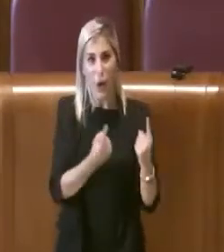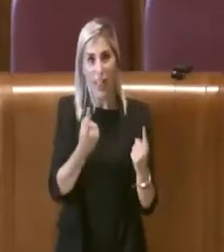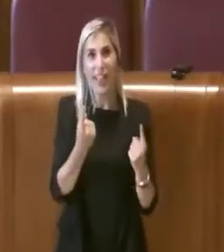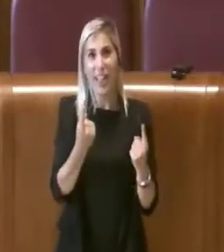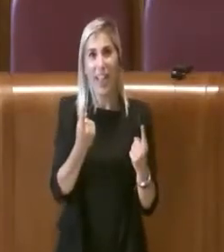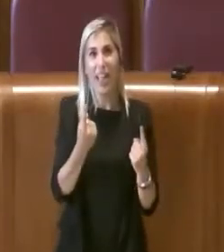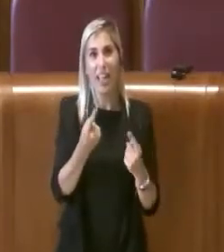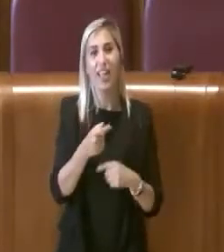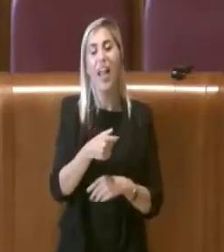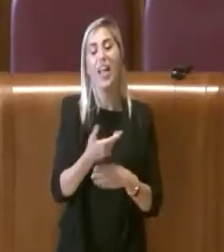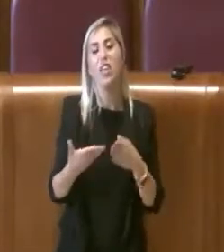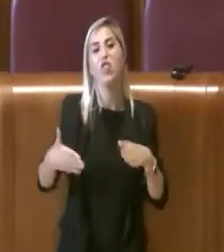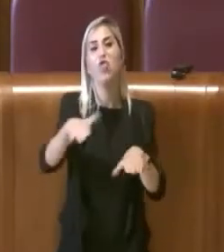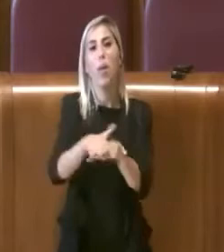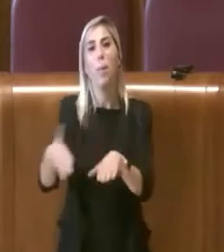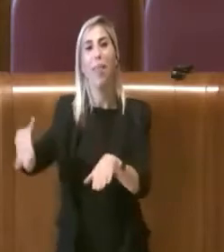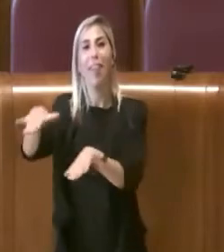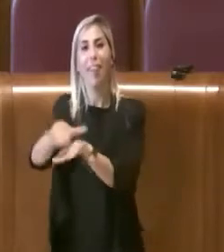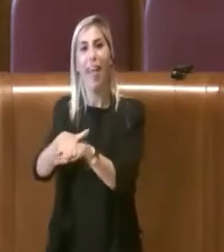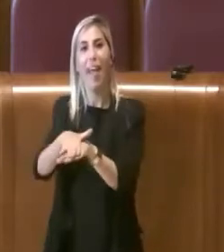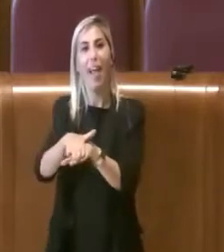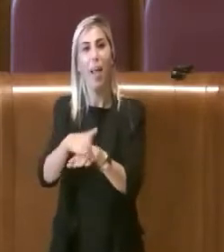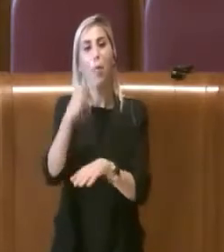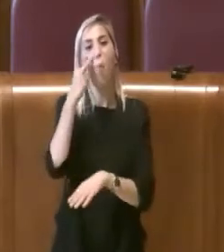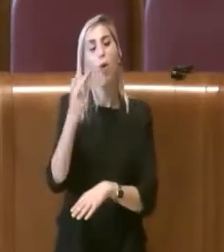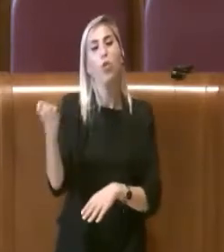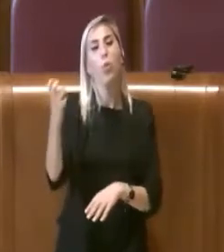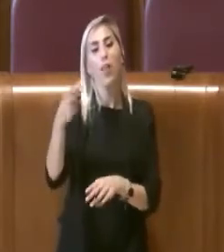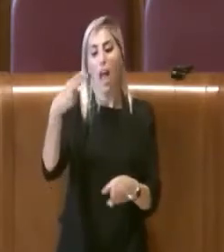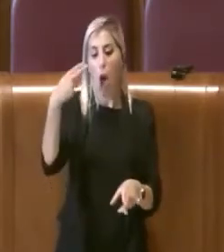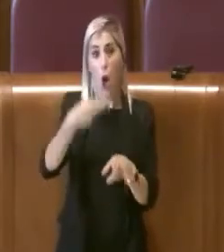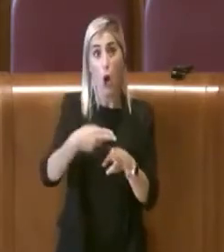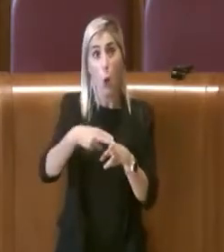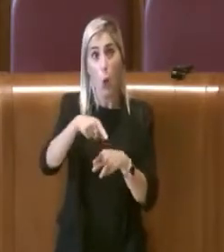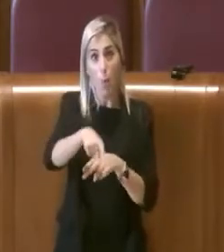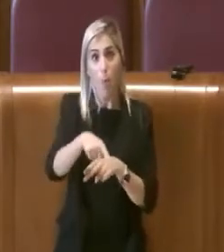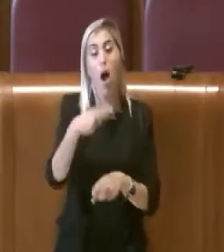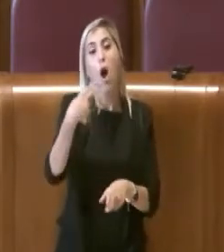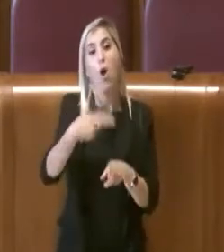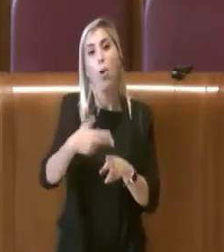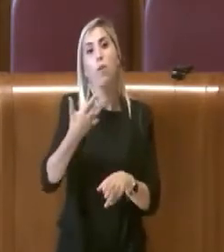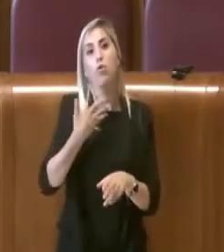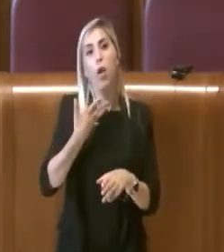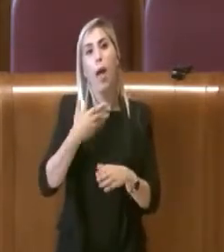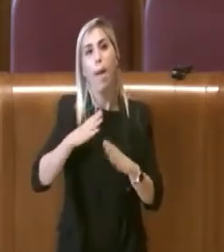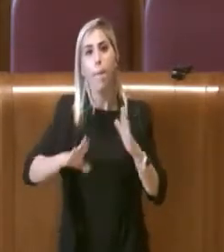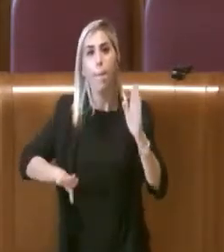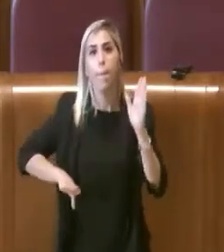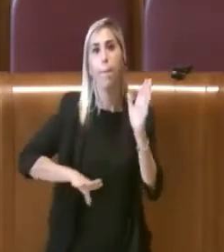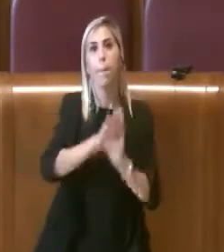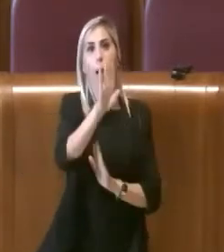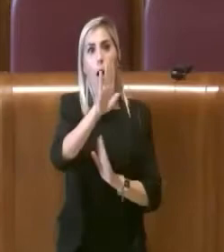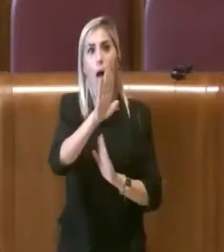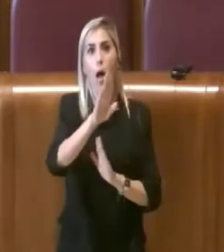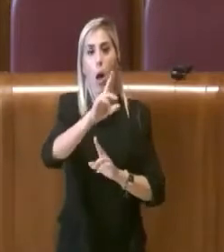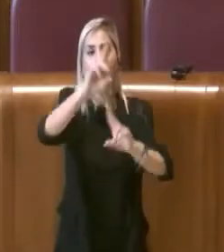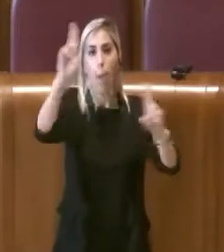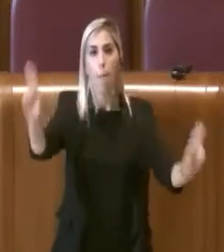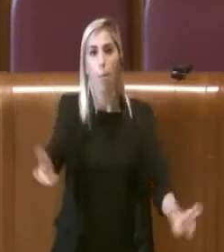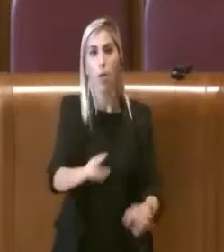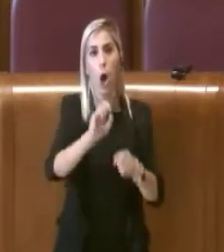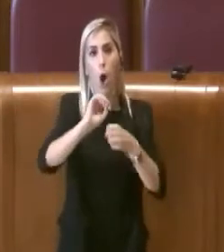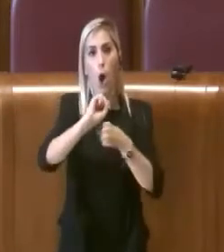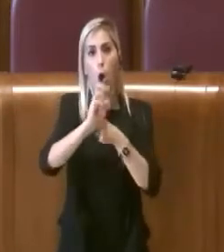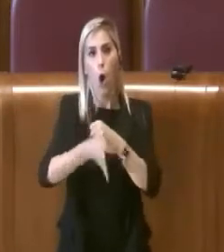cimiteri. Per quanto riguarda Roma, Roma ha avuto il suo picco di mortalità del